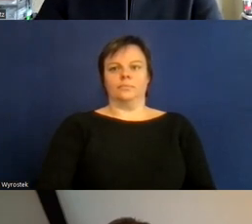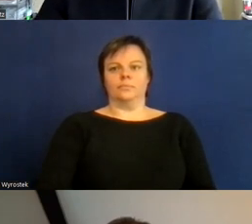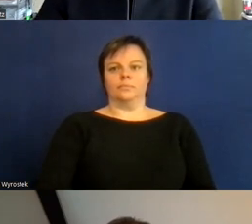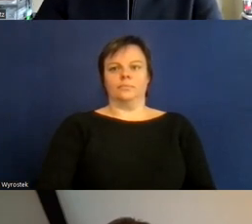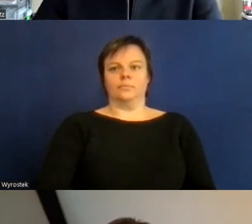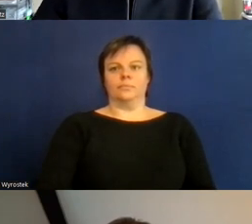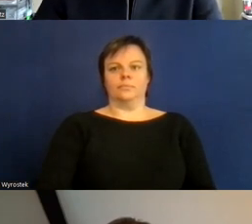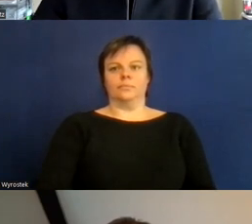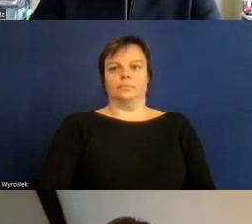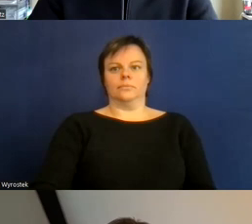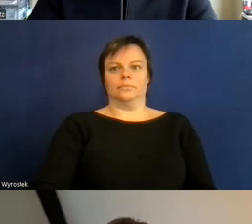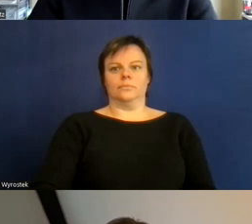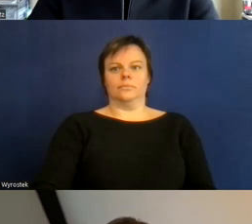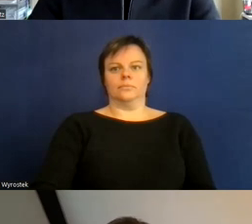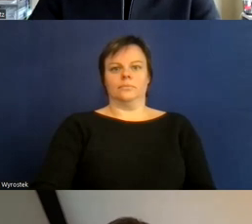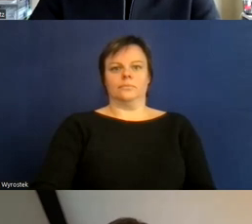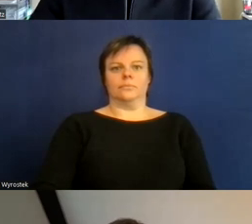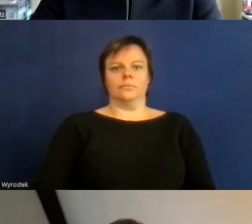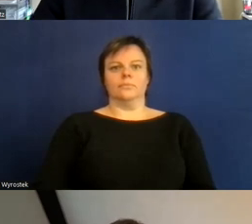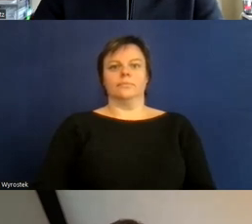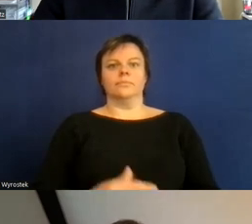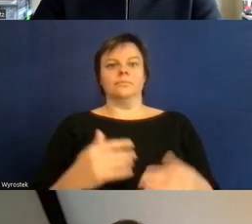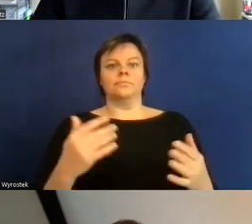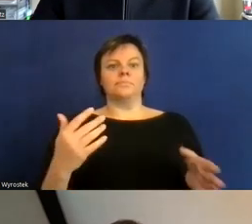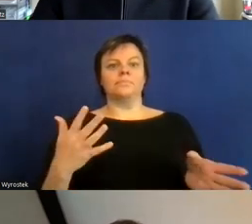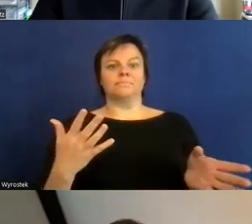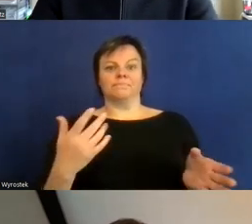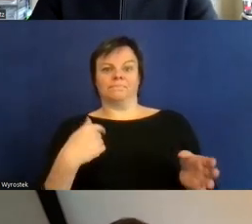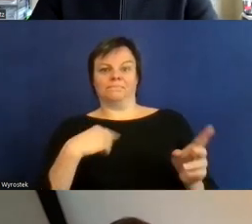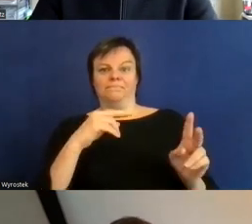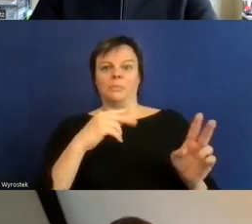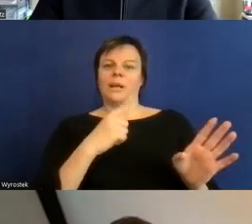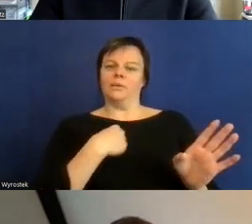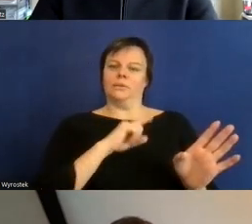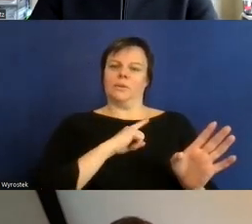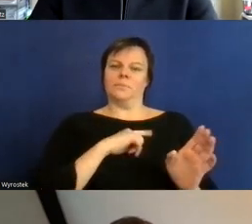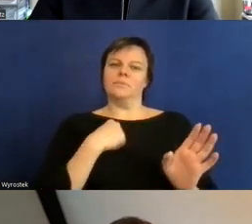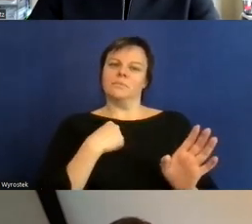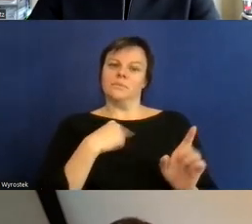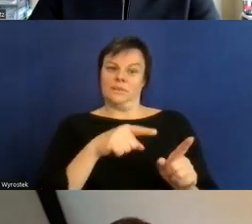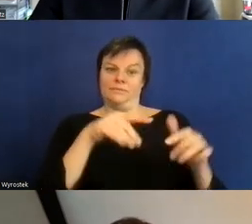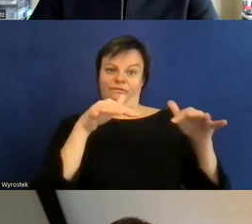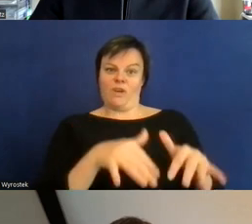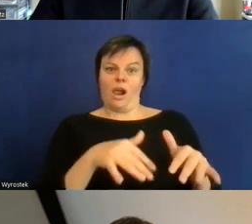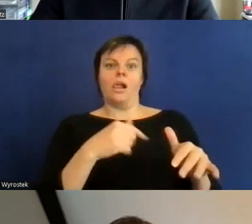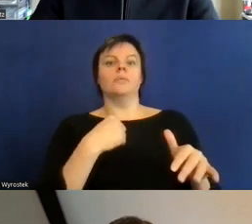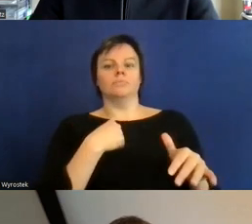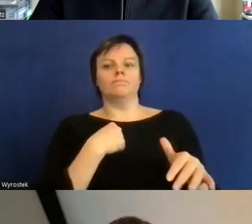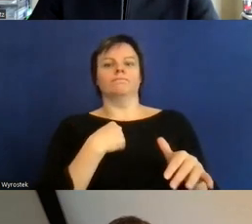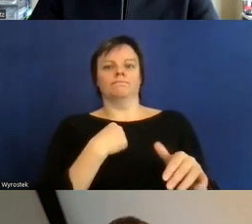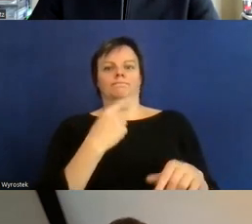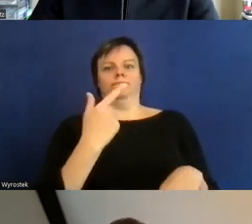von einem Menschen mit einer Einschränkung sprechen und nicht sagen dass das tatsächlich eine echte Behinderung ist